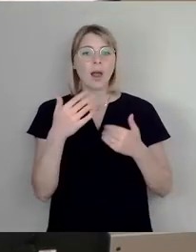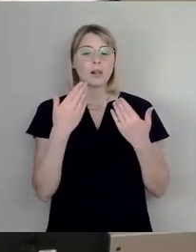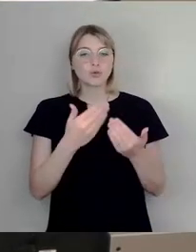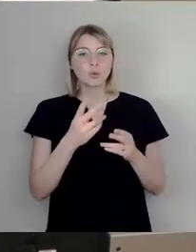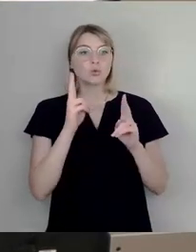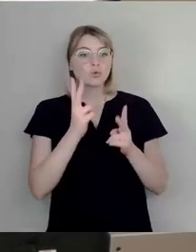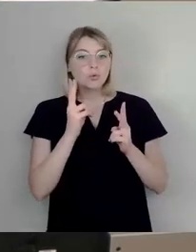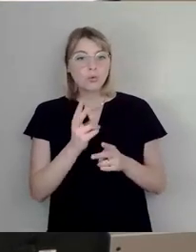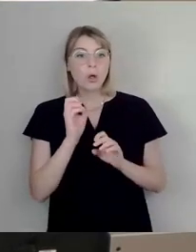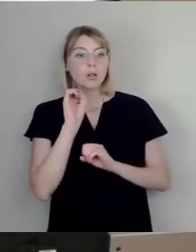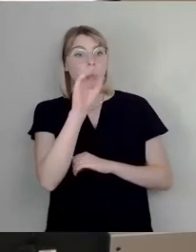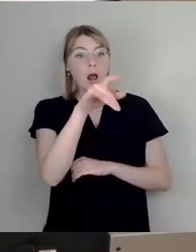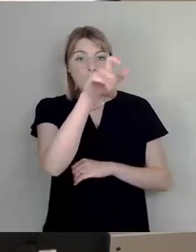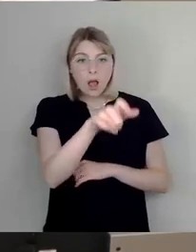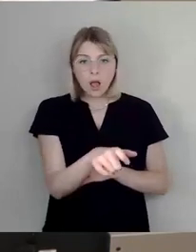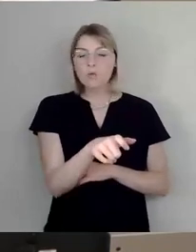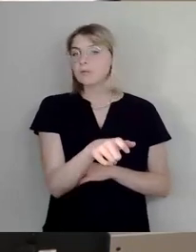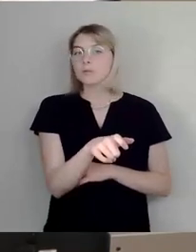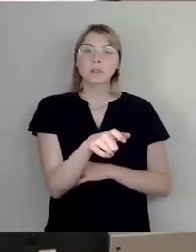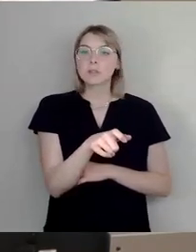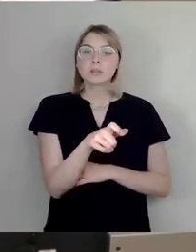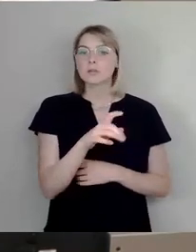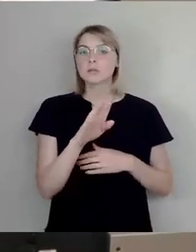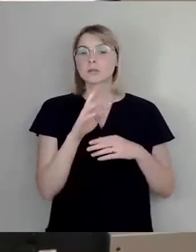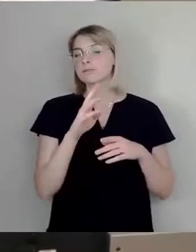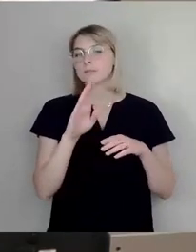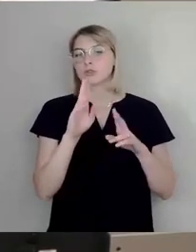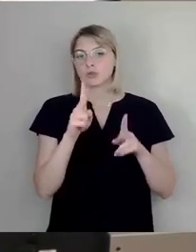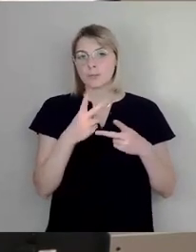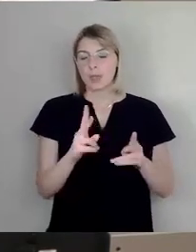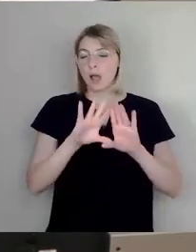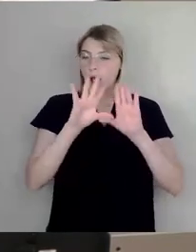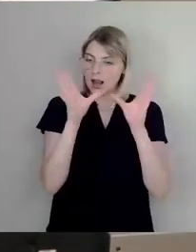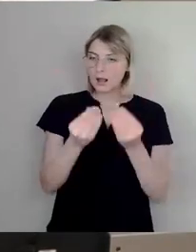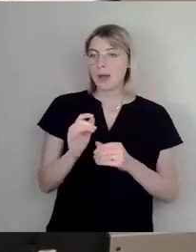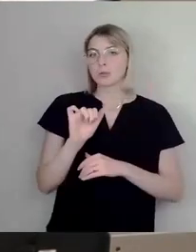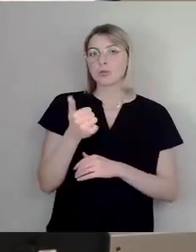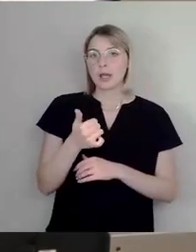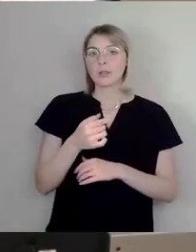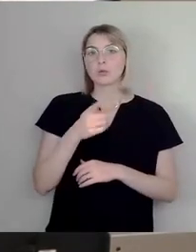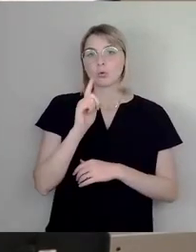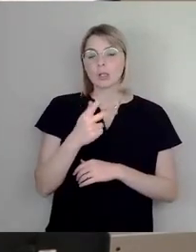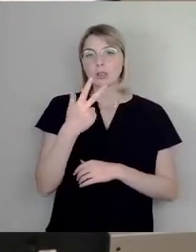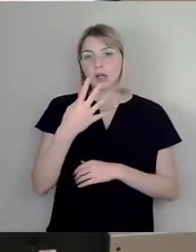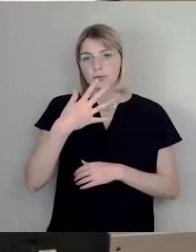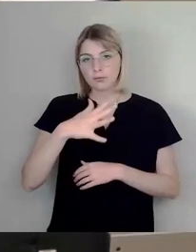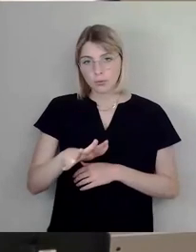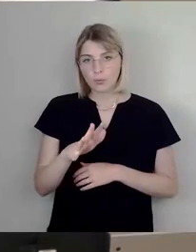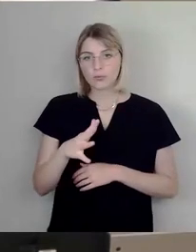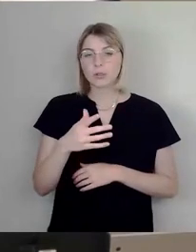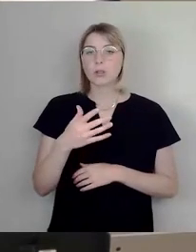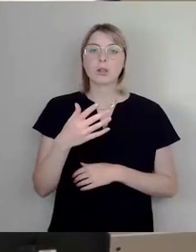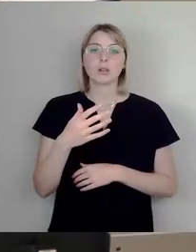im Allgemeinen wird zunächst nach 153a